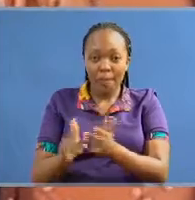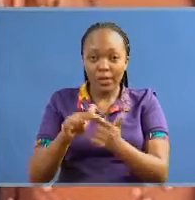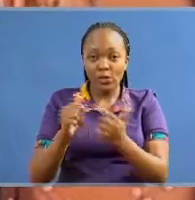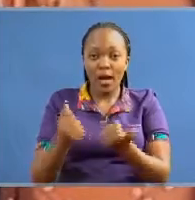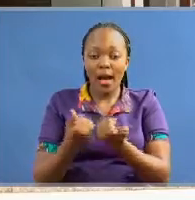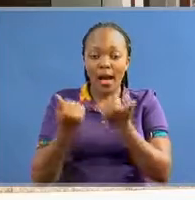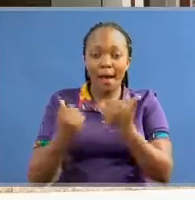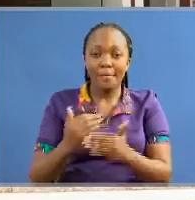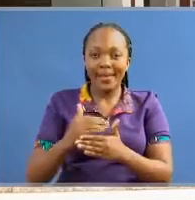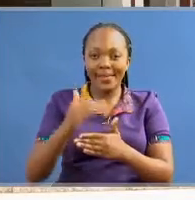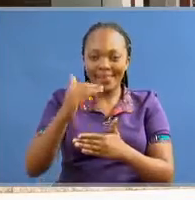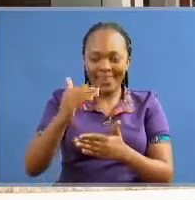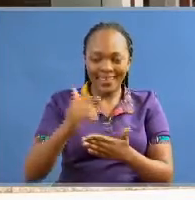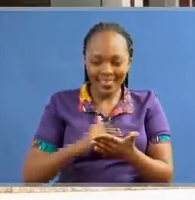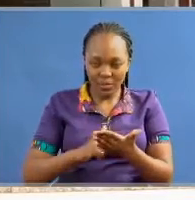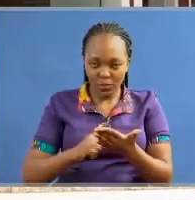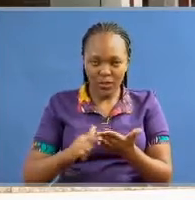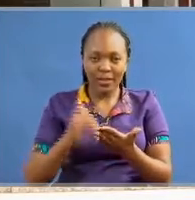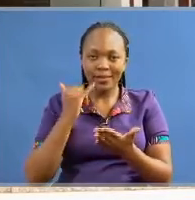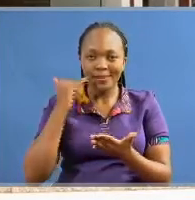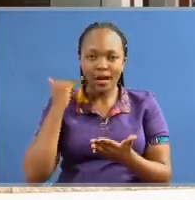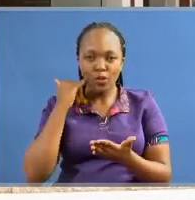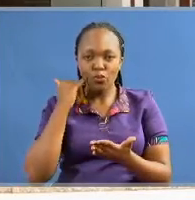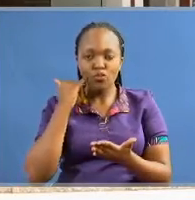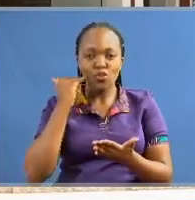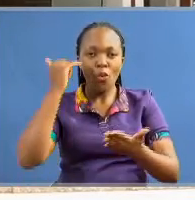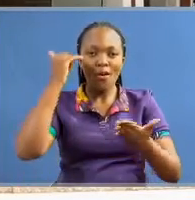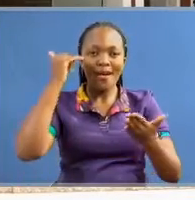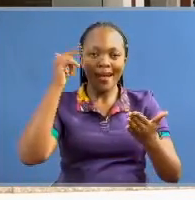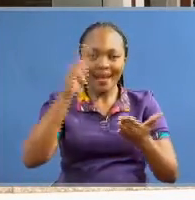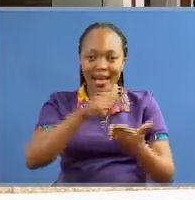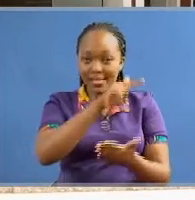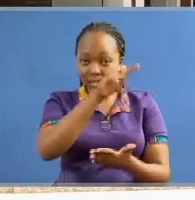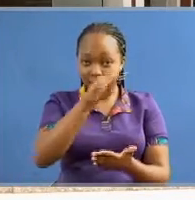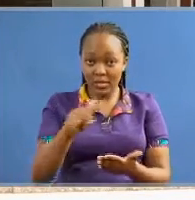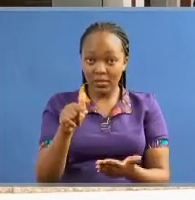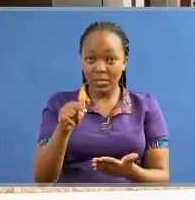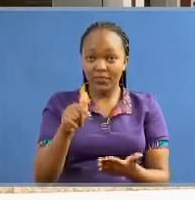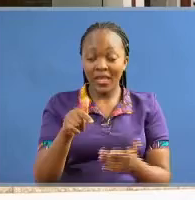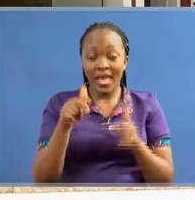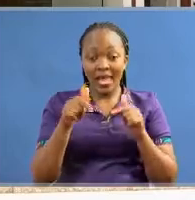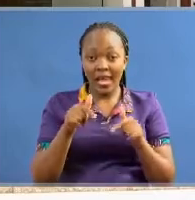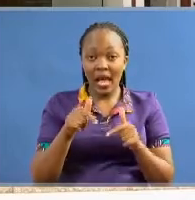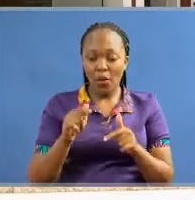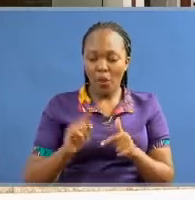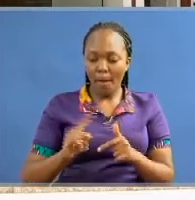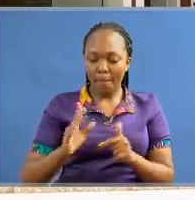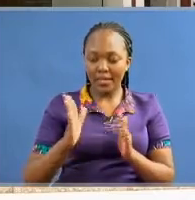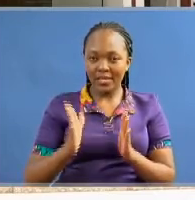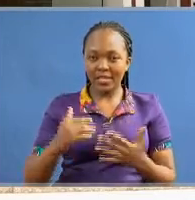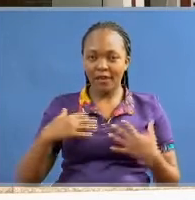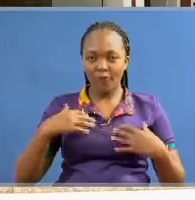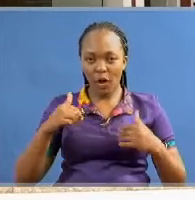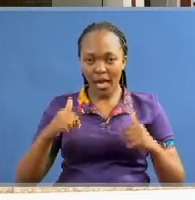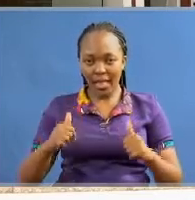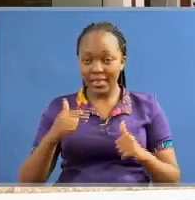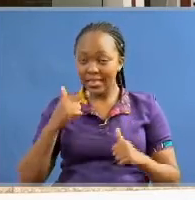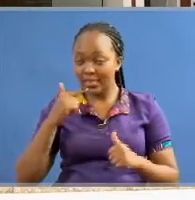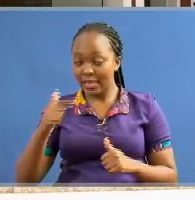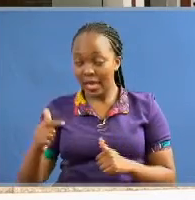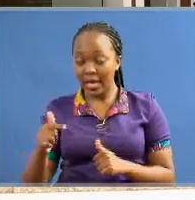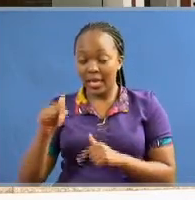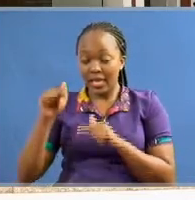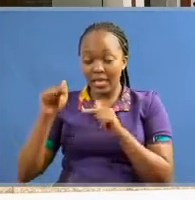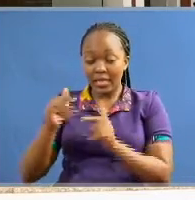kufuatia virusi hivyo kuingia humo nchini. Waziri wa afya mutaikagwe alitoa gizo kuwa mikutano ya atharani imepigo marufuku